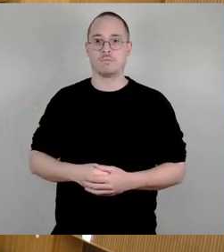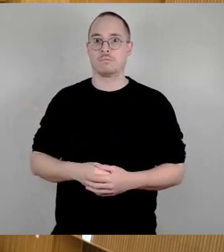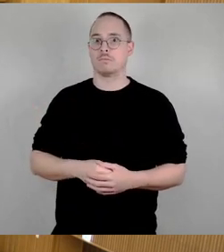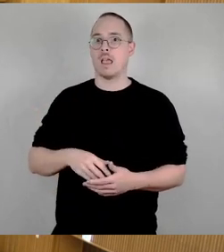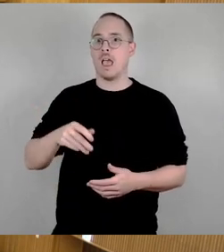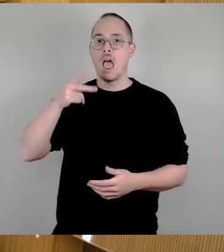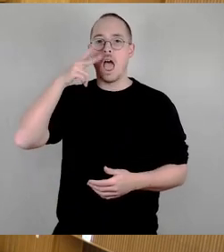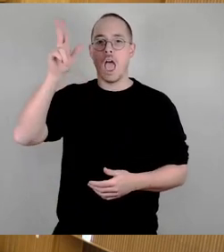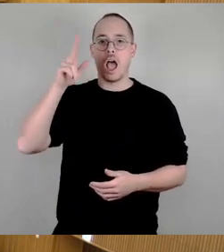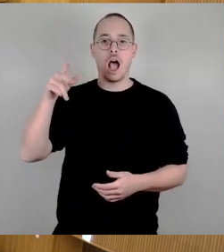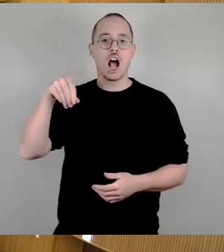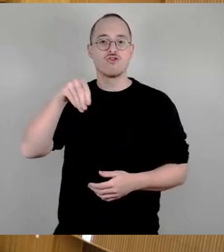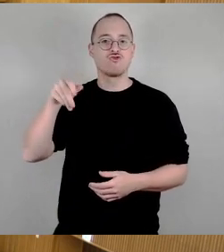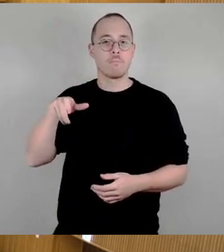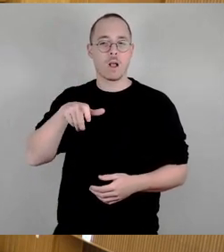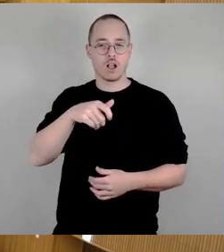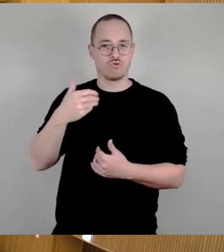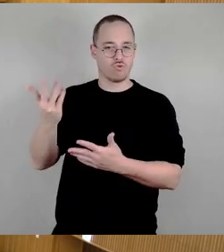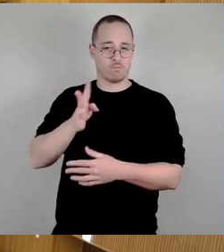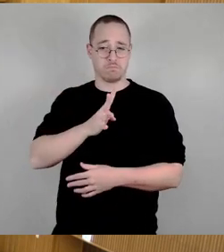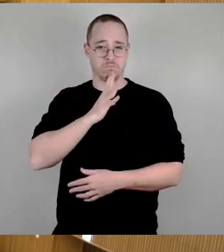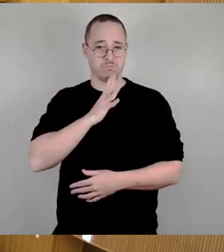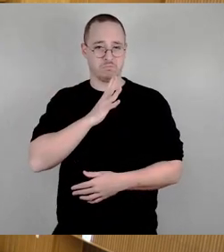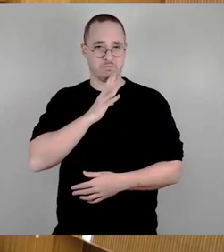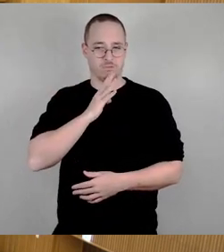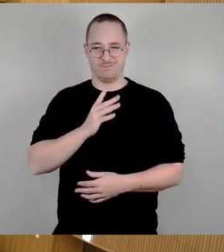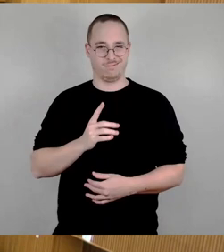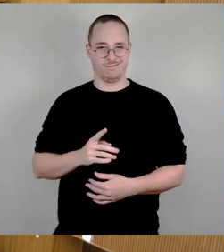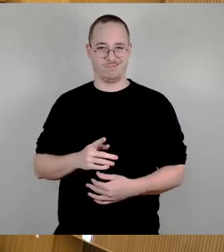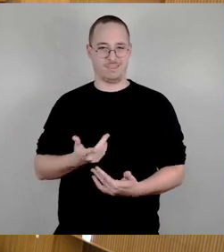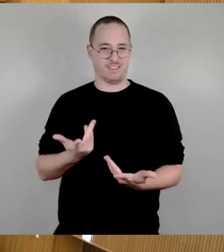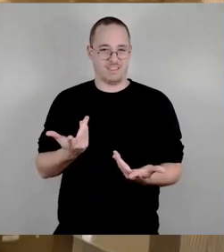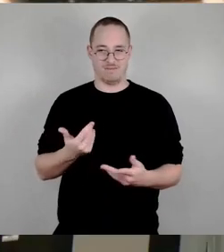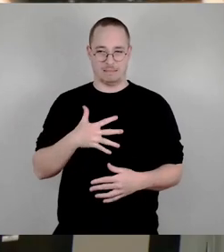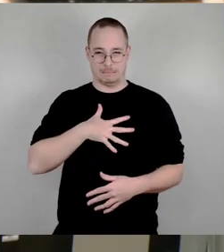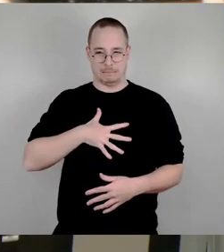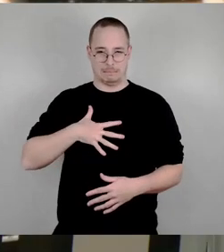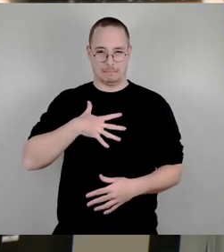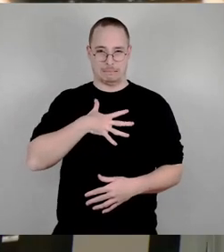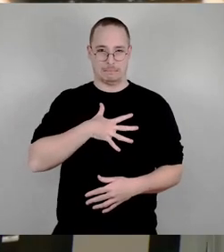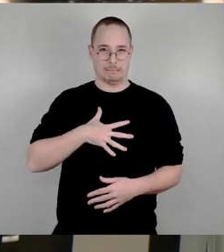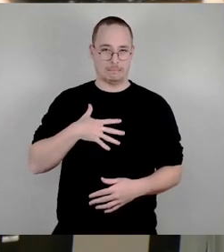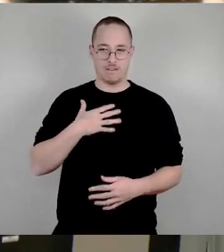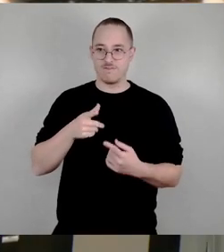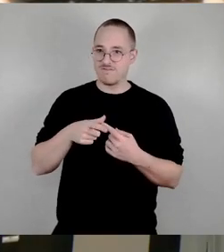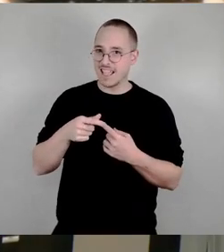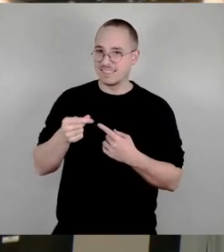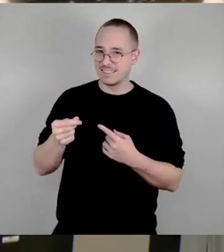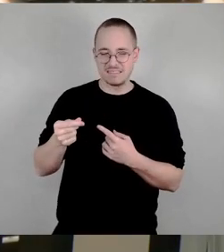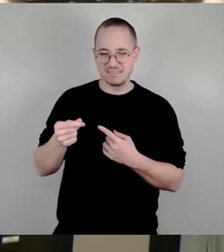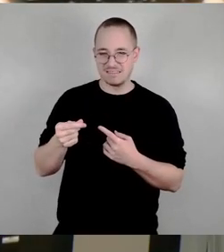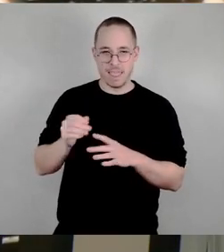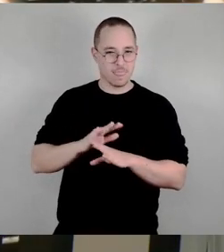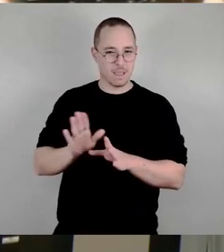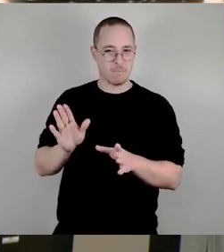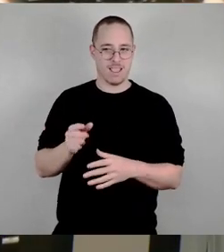brutal peinlich. Also das ist nicht mit Witz zu tun, das ist einfach eigentlich, wenn man es so nimmt, abartig. Ich hoffe, dass da auch die